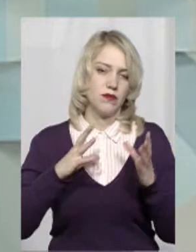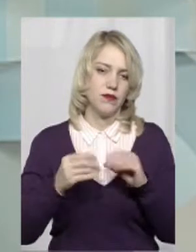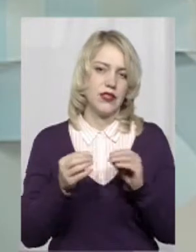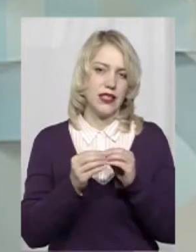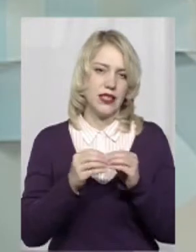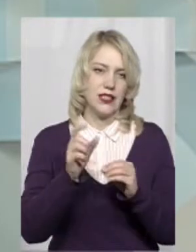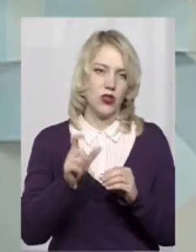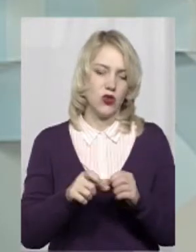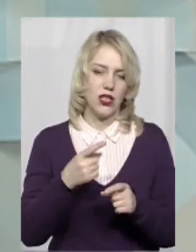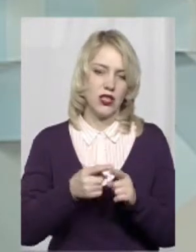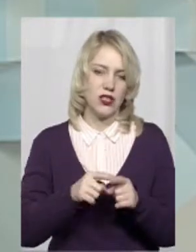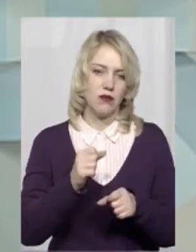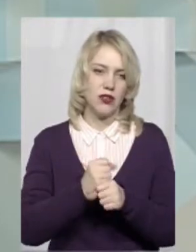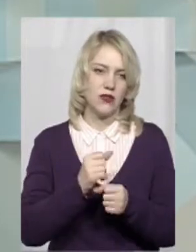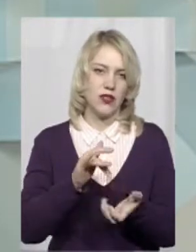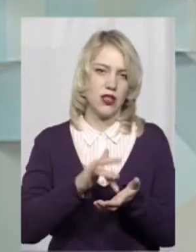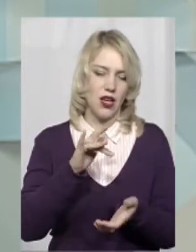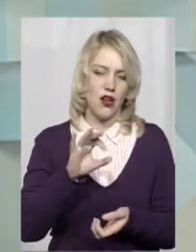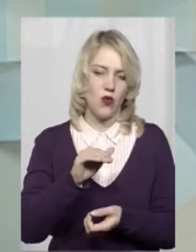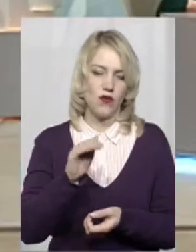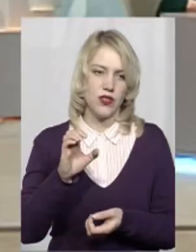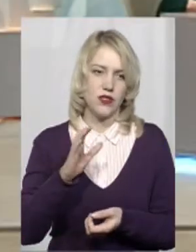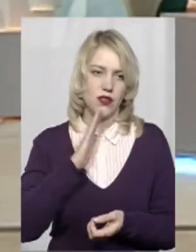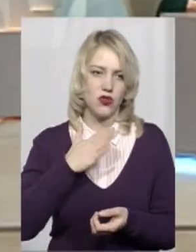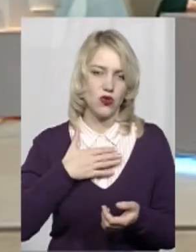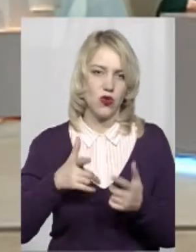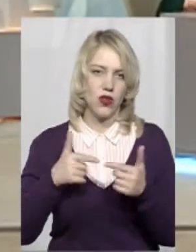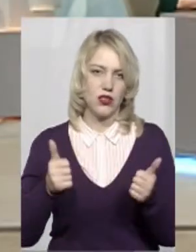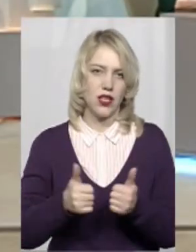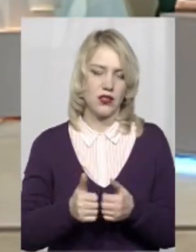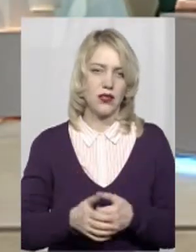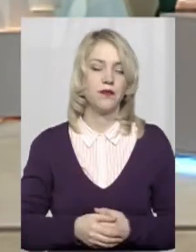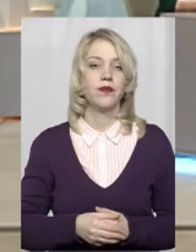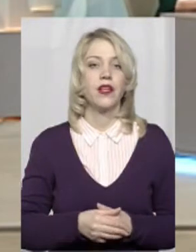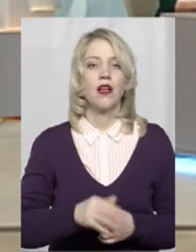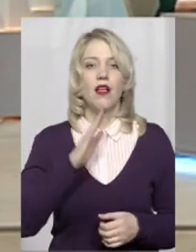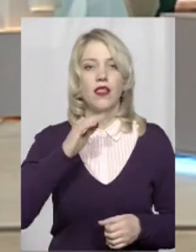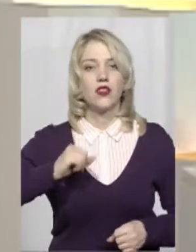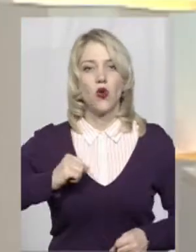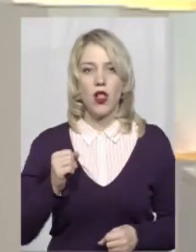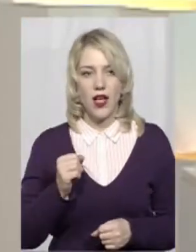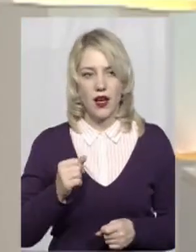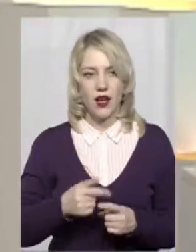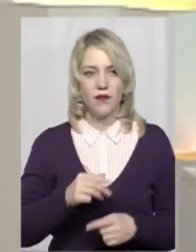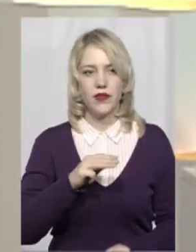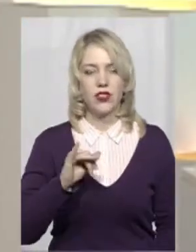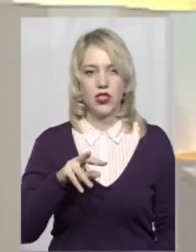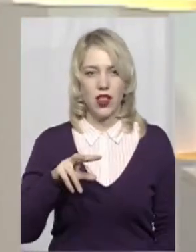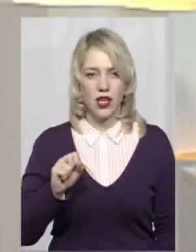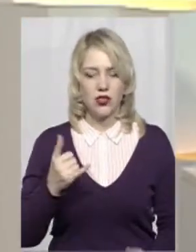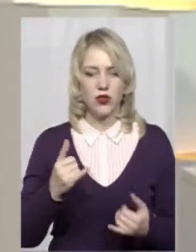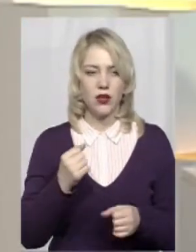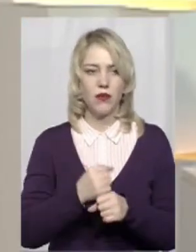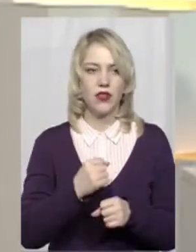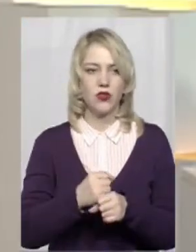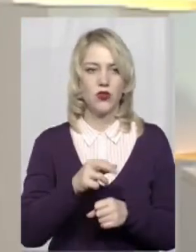10 людей, це в центральному офісі нашої організації. Наш колега Михайло Жола сьогодні